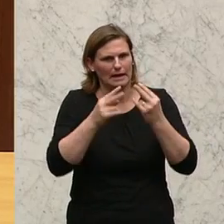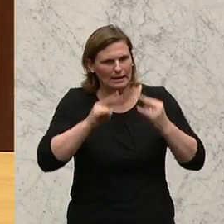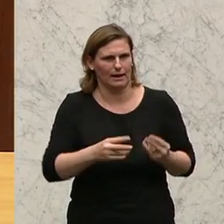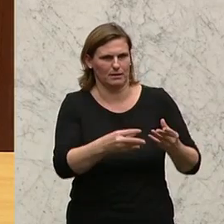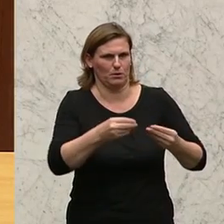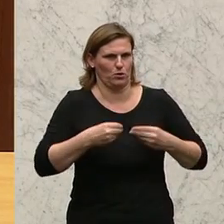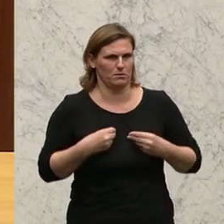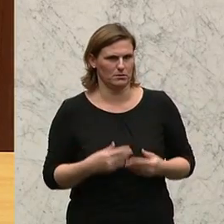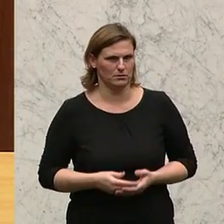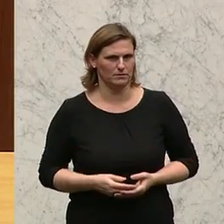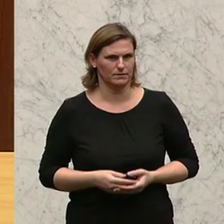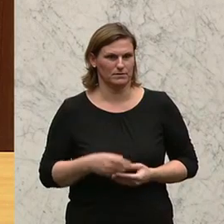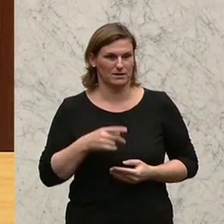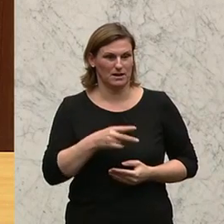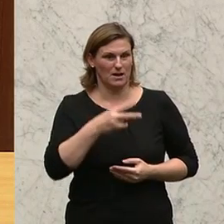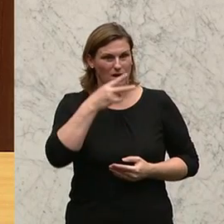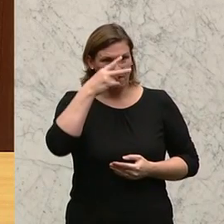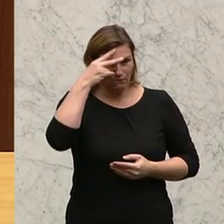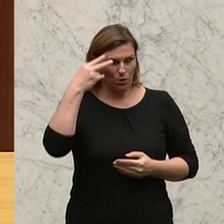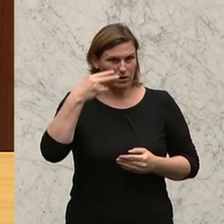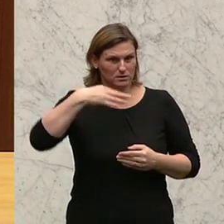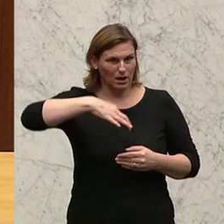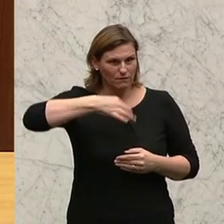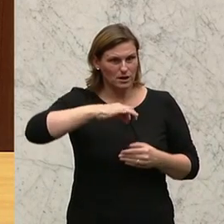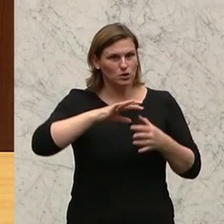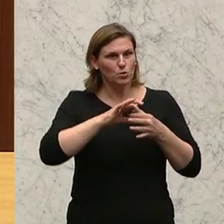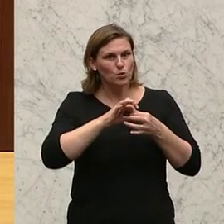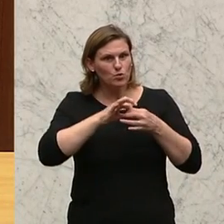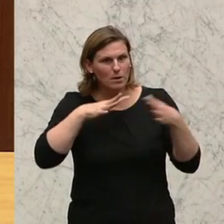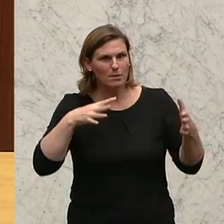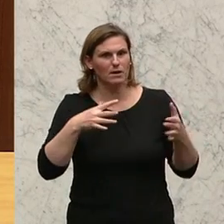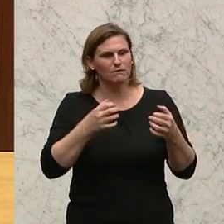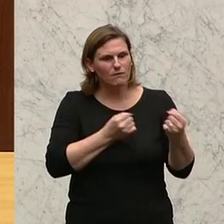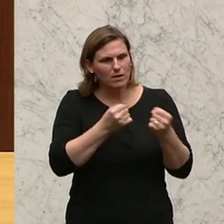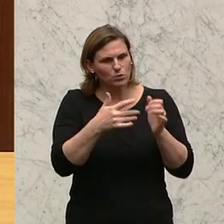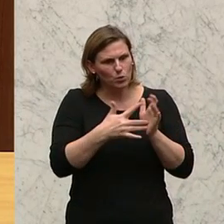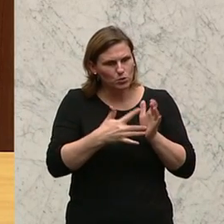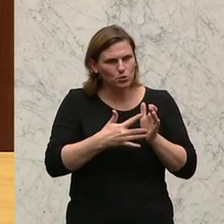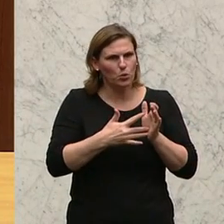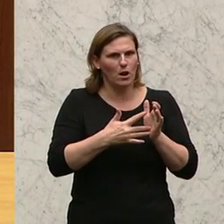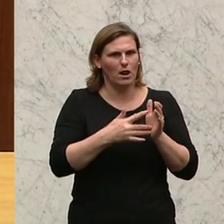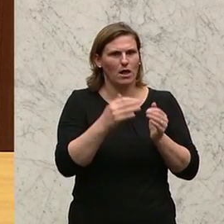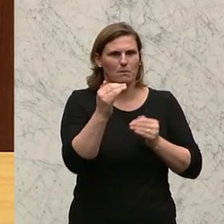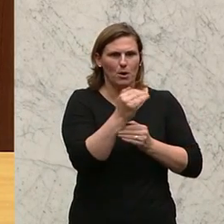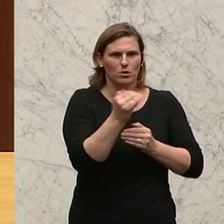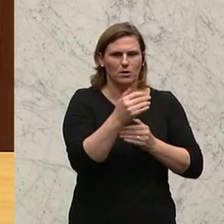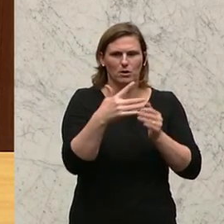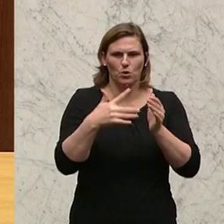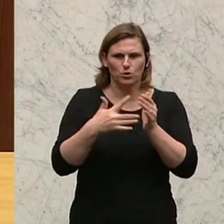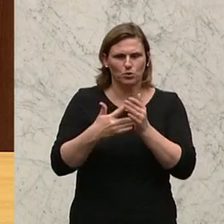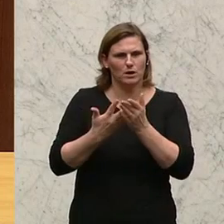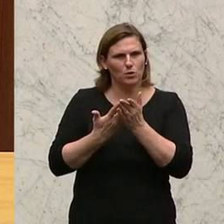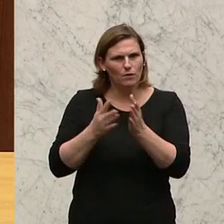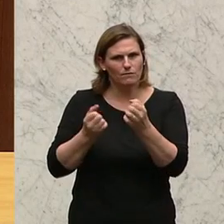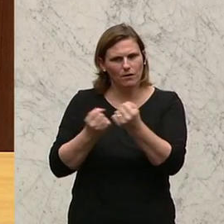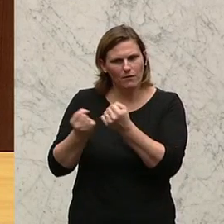Die Volksanwaltschaft als unabhängige Verwaltungskontrollorgan kontrolliert die öffentliche Verwaltung,